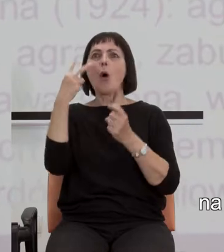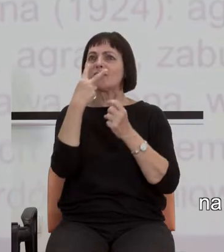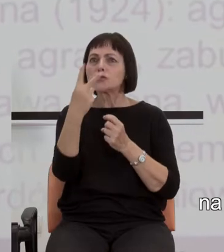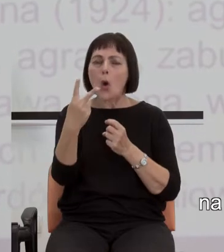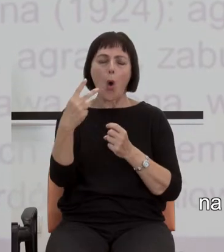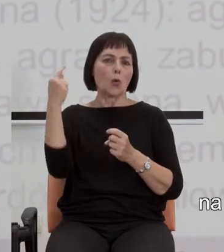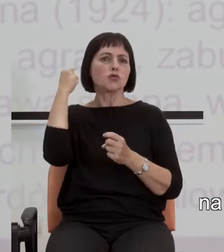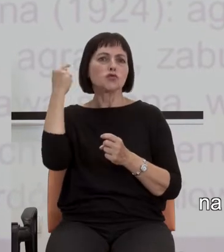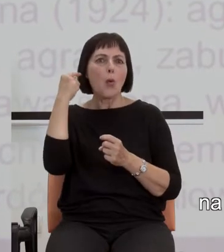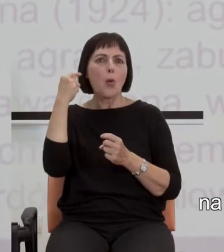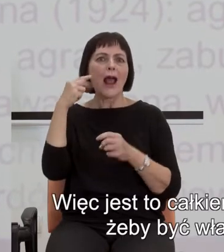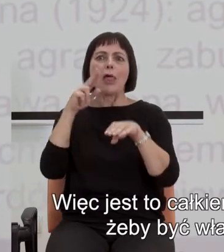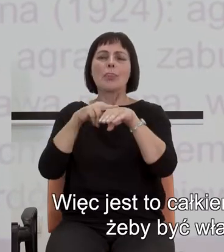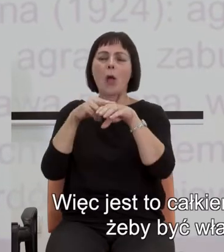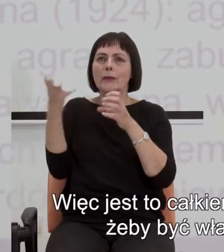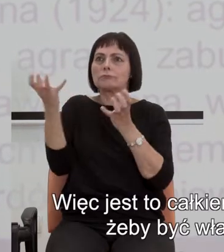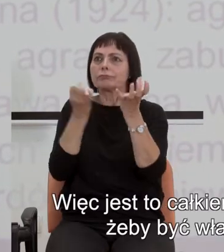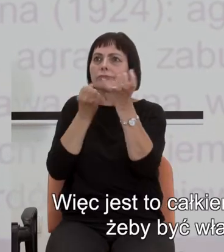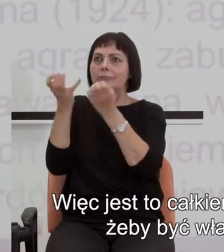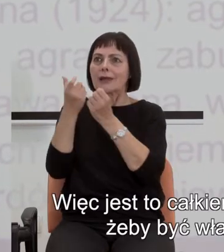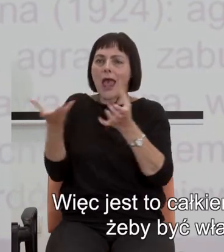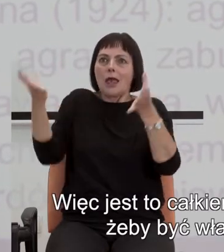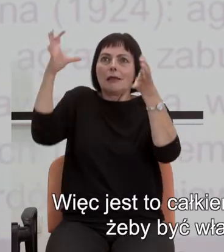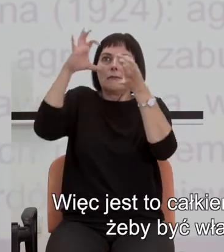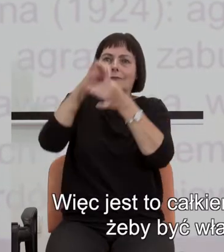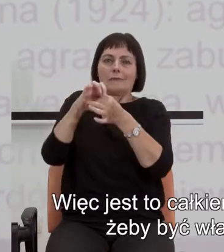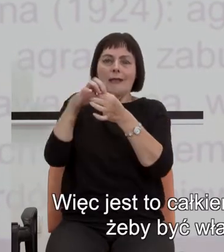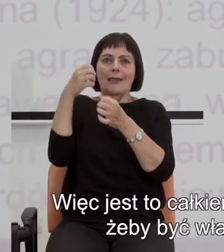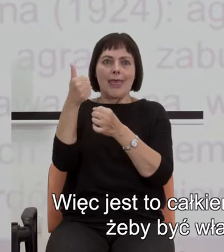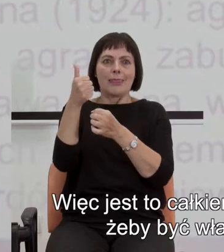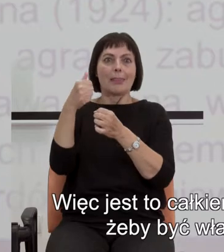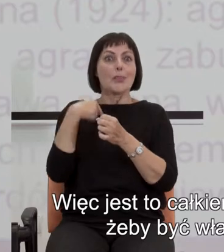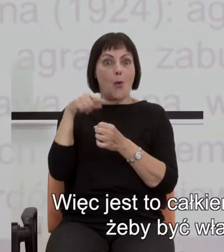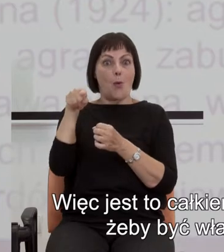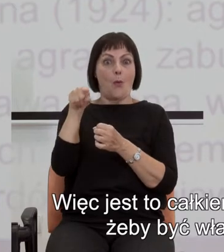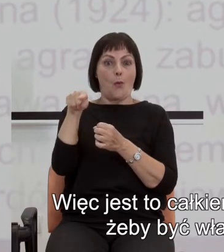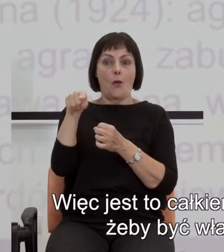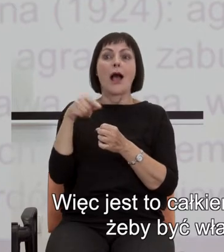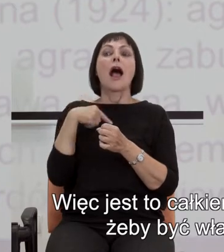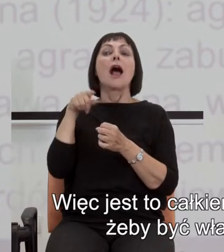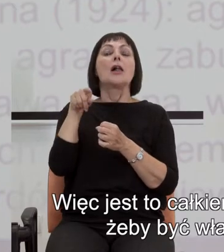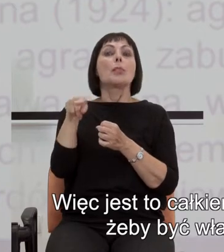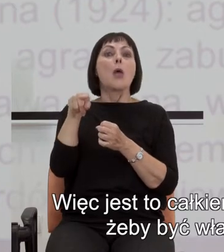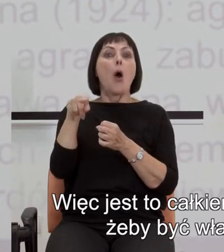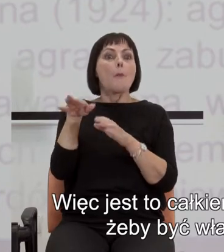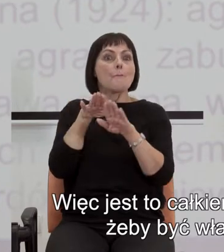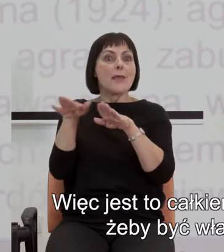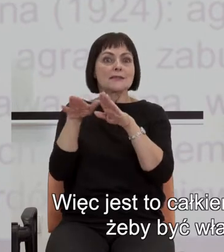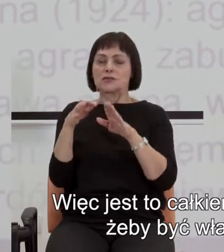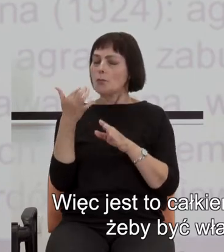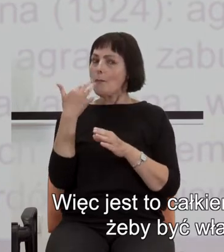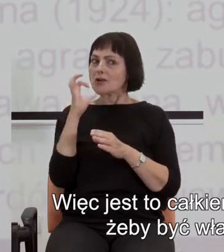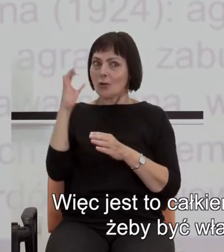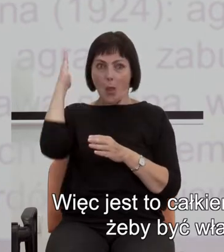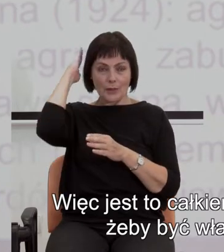słuchu, dotyku też. Więc jest to całkiem dobry kandydat, ta struktura, ten